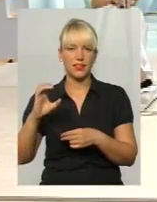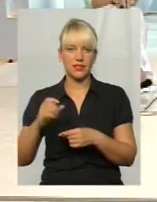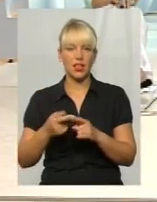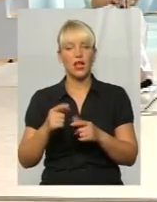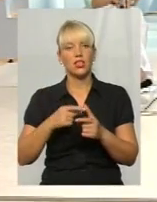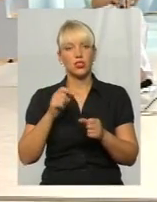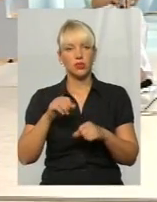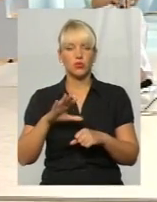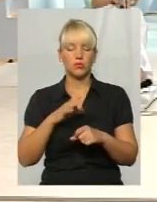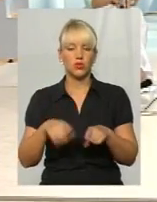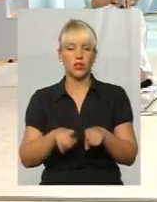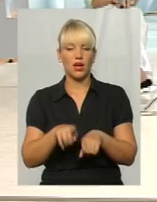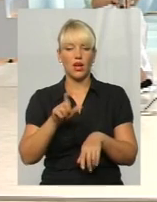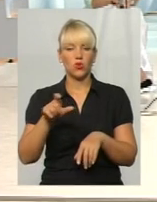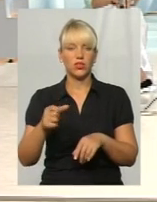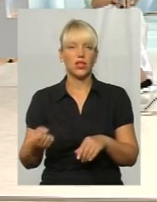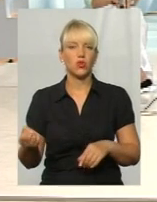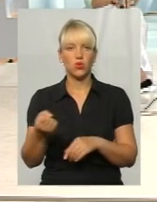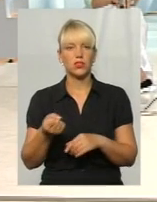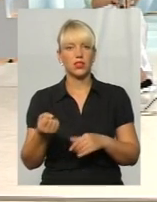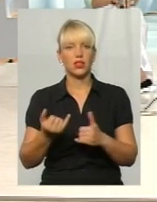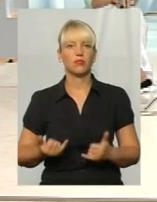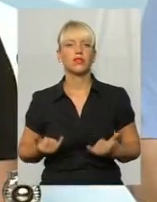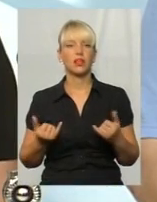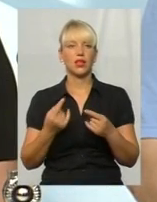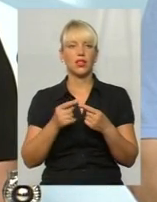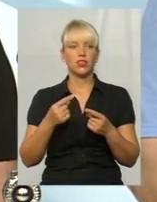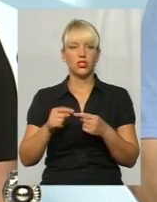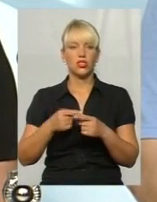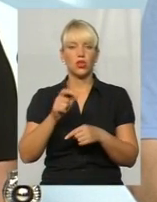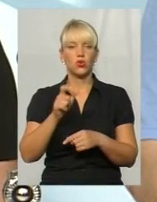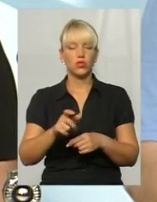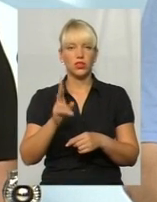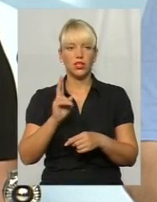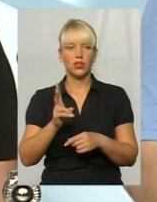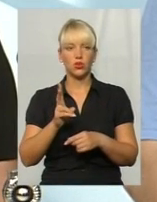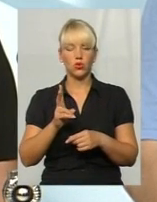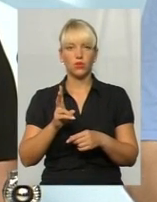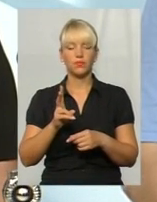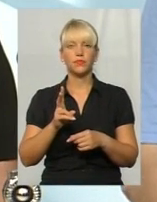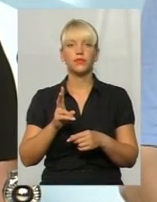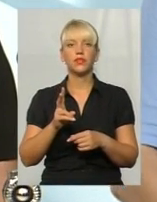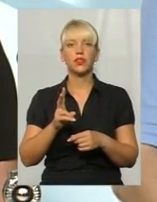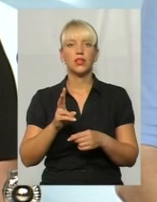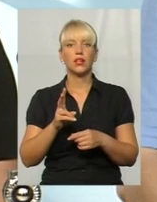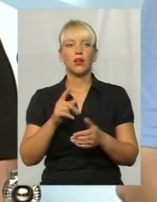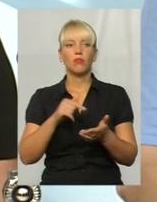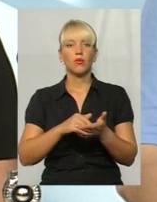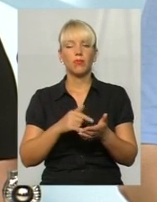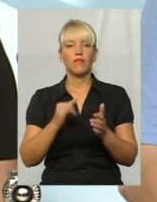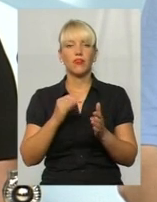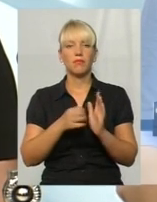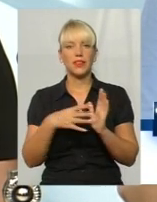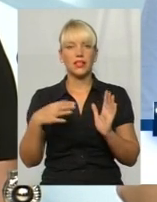носієм для інших і нести загрозу для інших людей? Людина, яка попала в 15